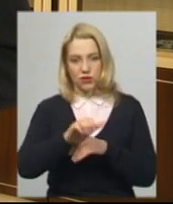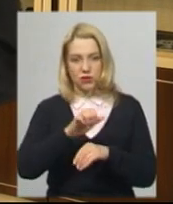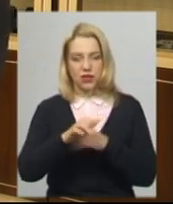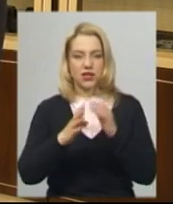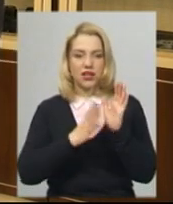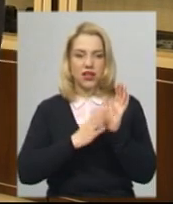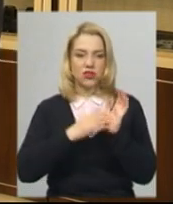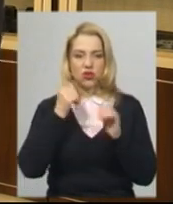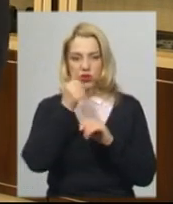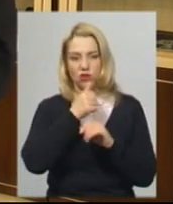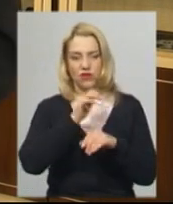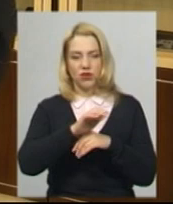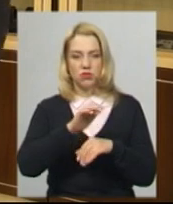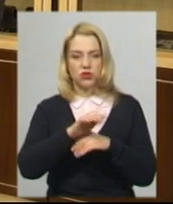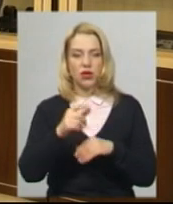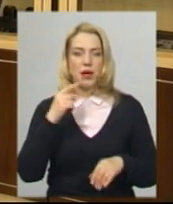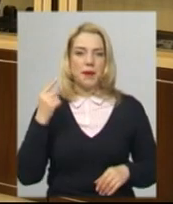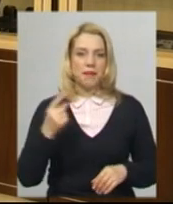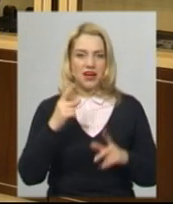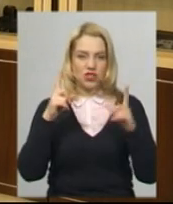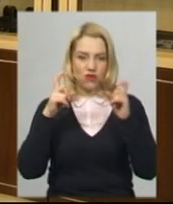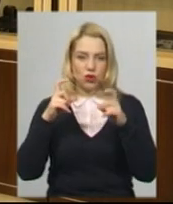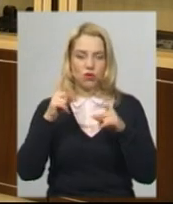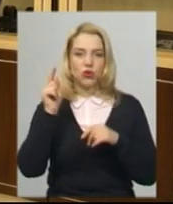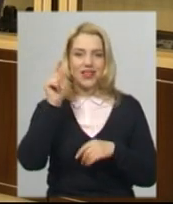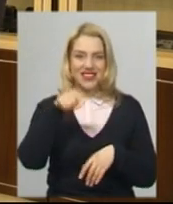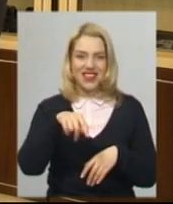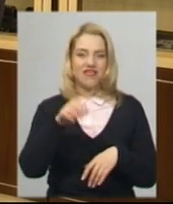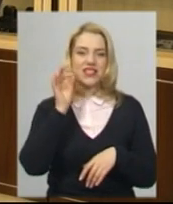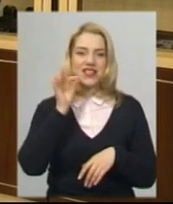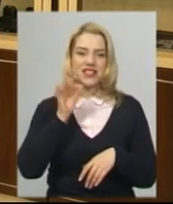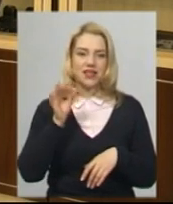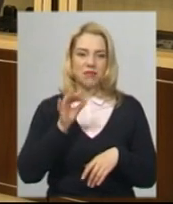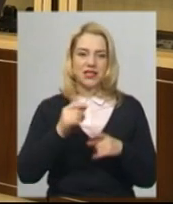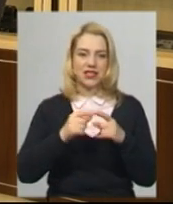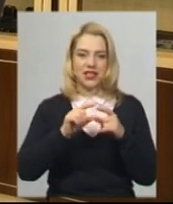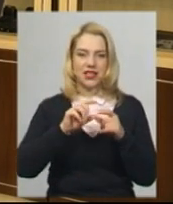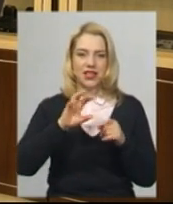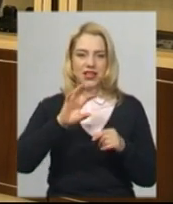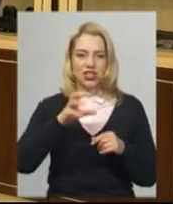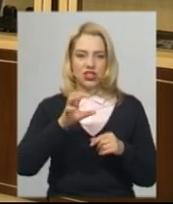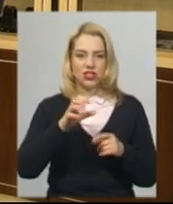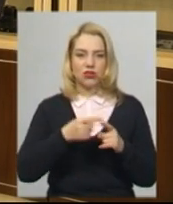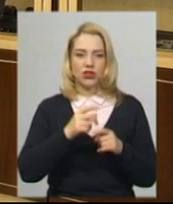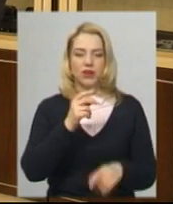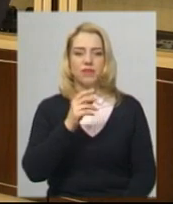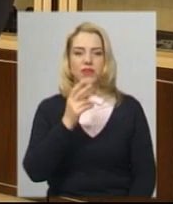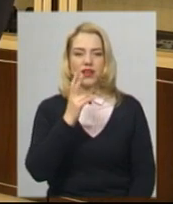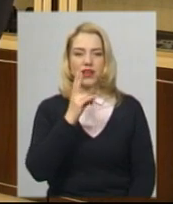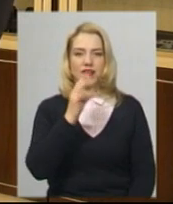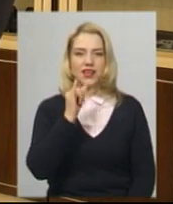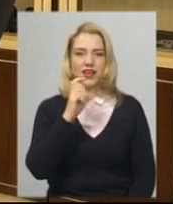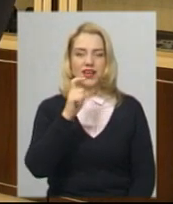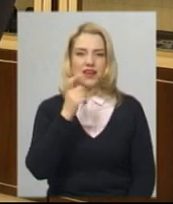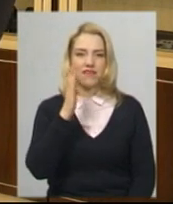випуску. Перші фотоапарати були навіть з німецьким щитком, написано «Контакс», але тут написано «Київ». Бачите, як написано?